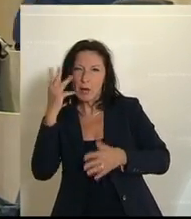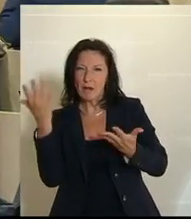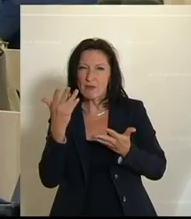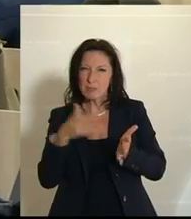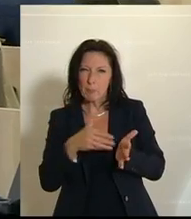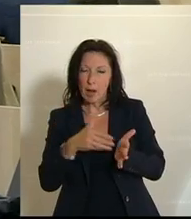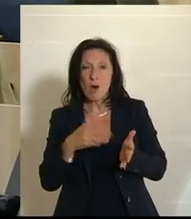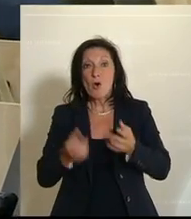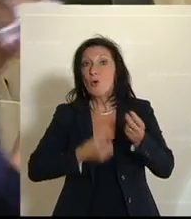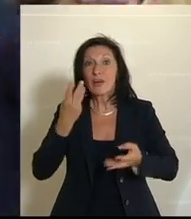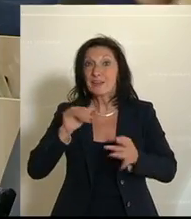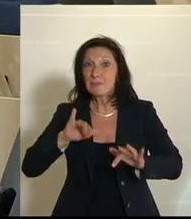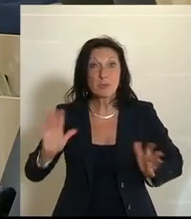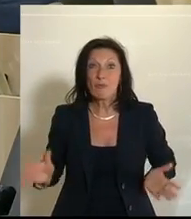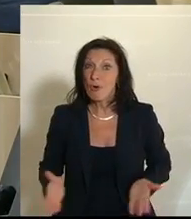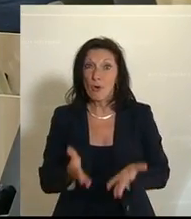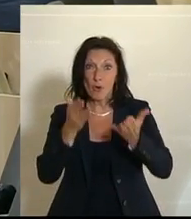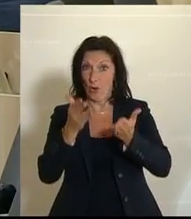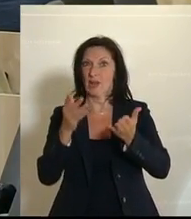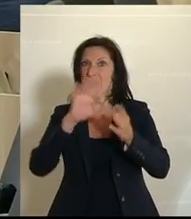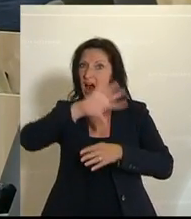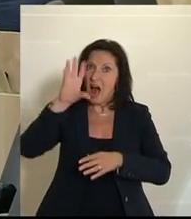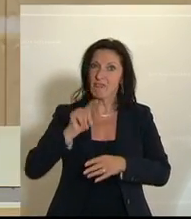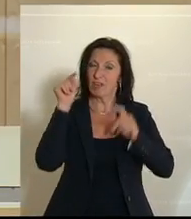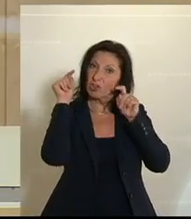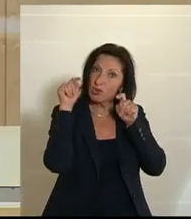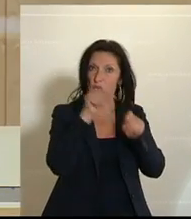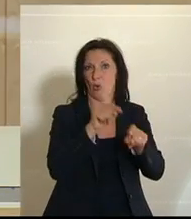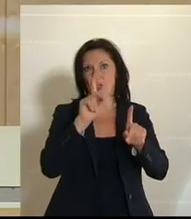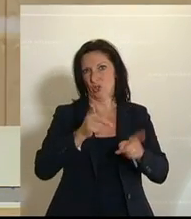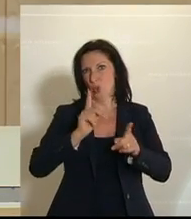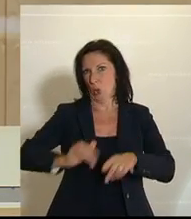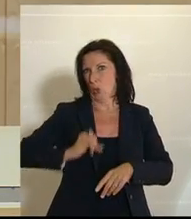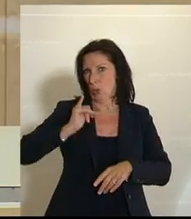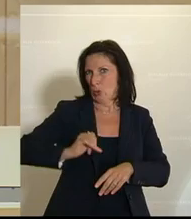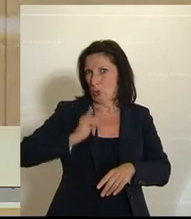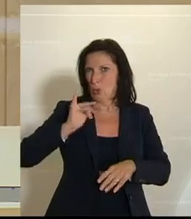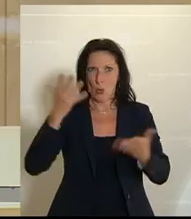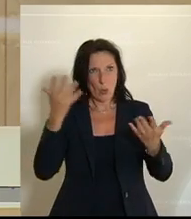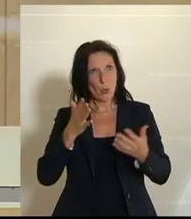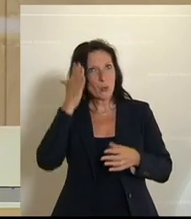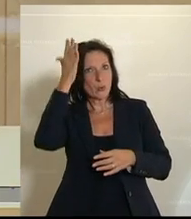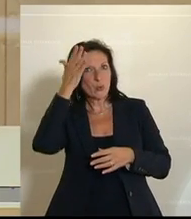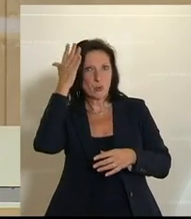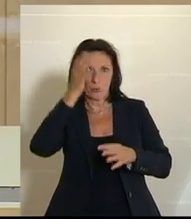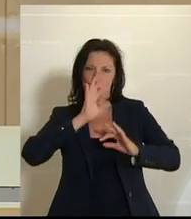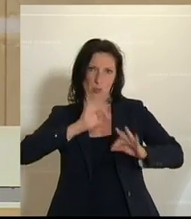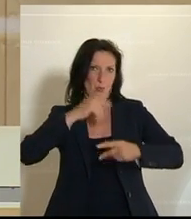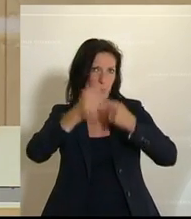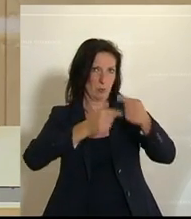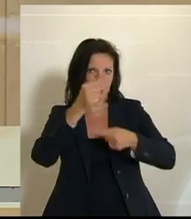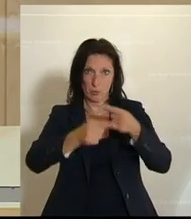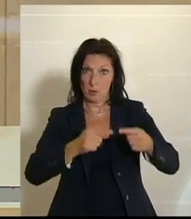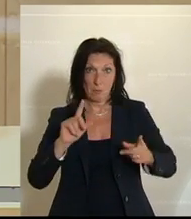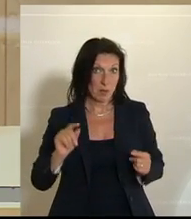muss man fördern, damit eine neue Gründerzeit in Afrika entsteht, die jungen Menschen auch eine Perspektive bietet. Dann brauchen sie auch